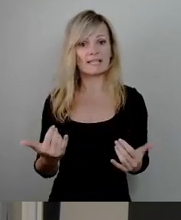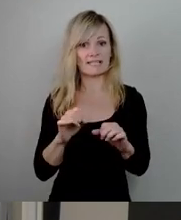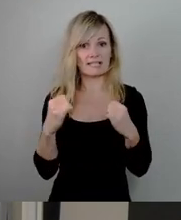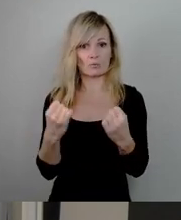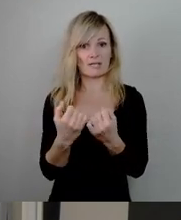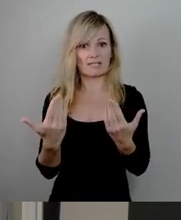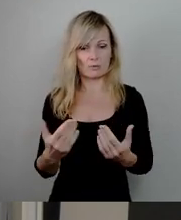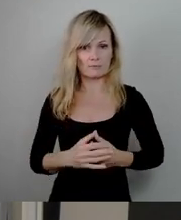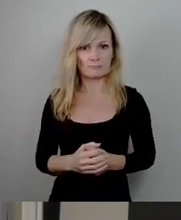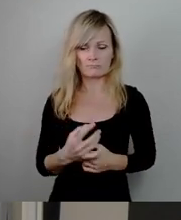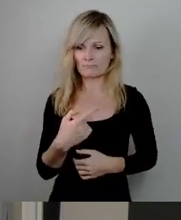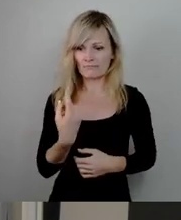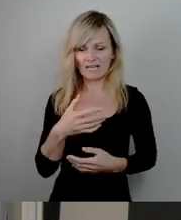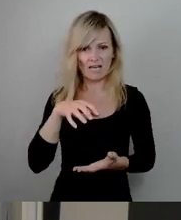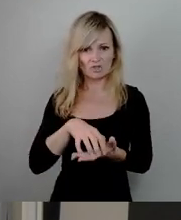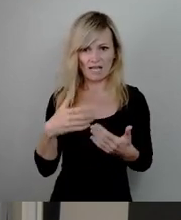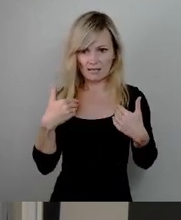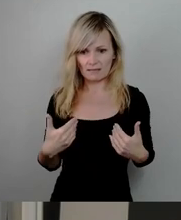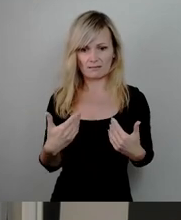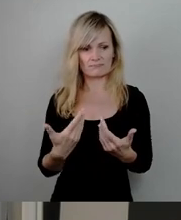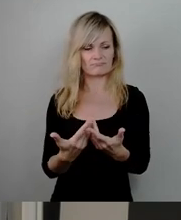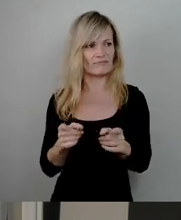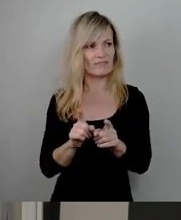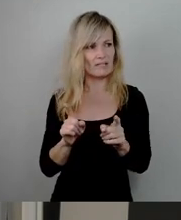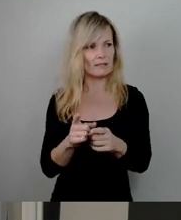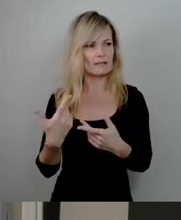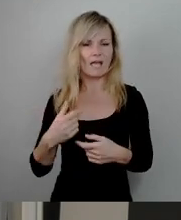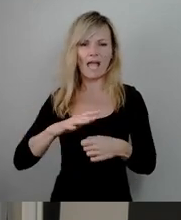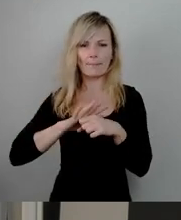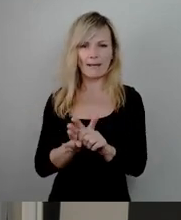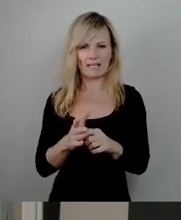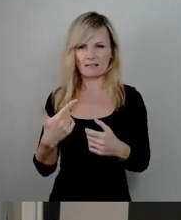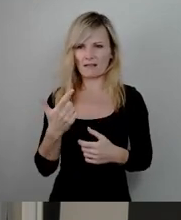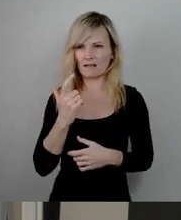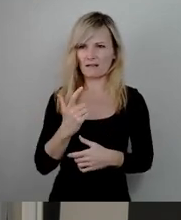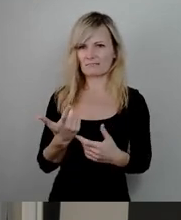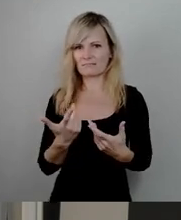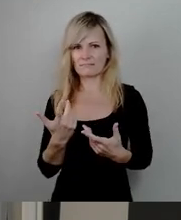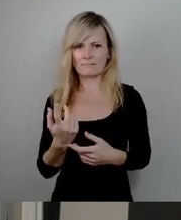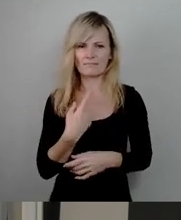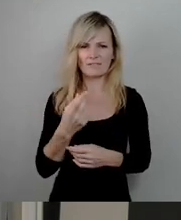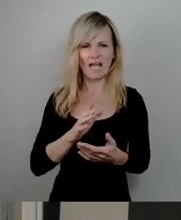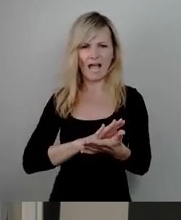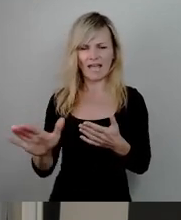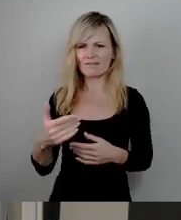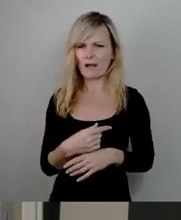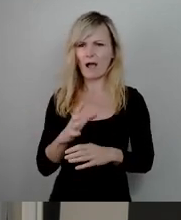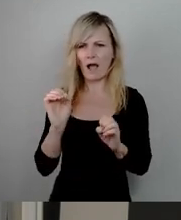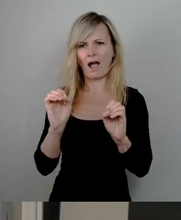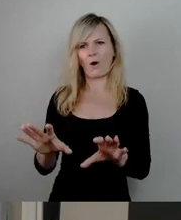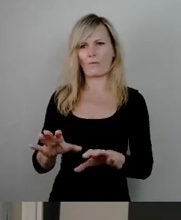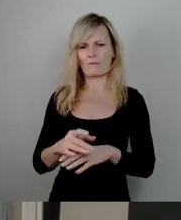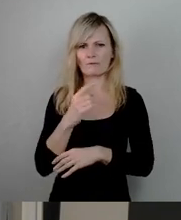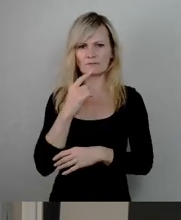oft als Stadtwirt in einer, in Anführungsstrichen, Erpresserhand. Und dem können wir doch nicht einfach klein beigeben, indem wir einfach so einen Punkt